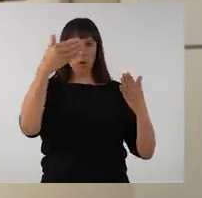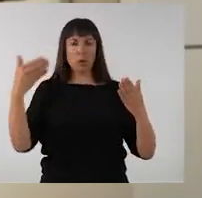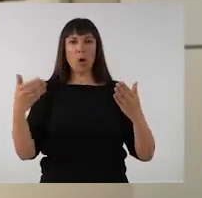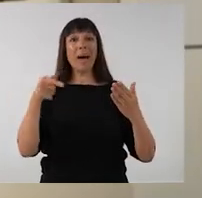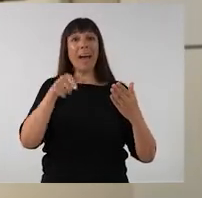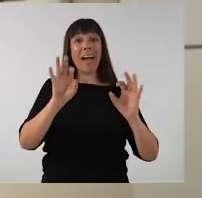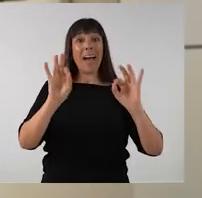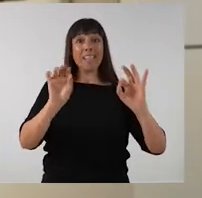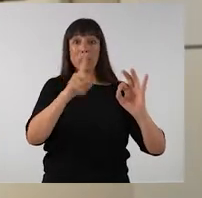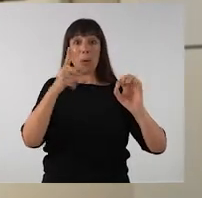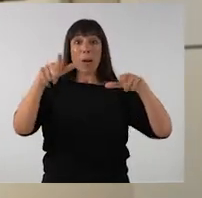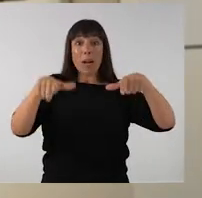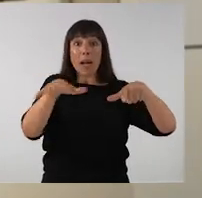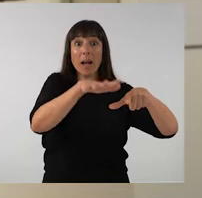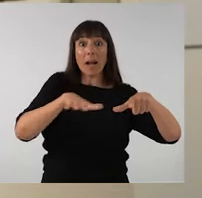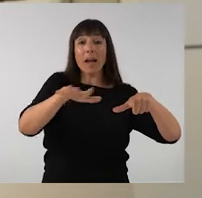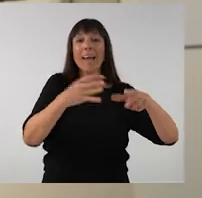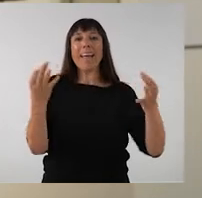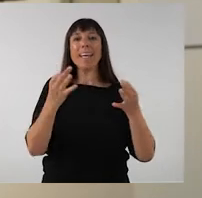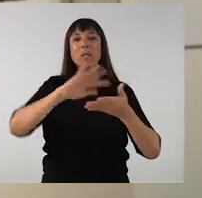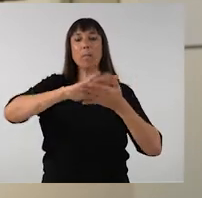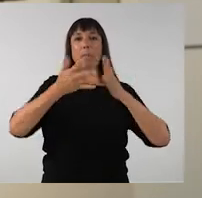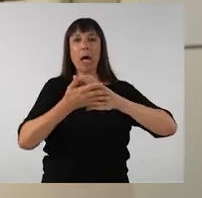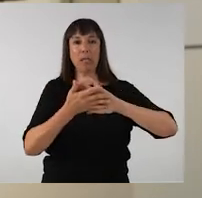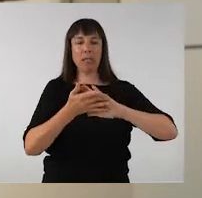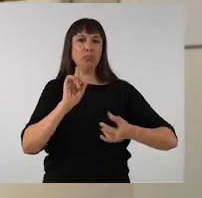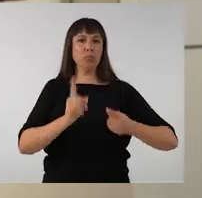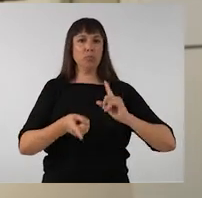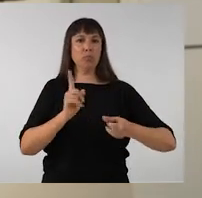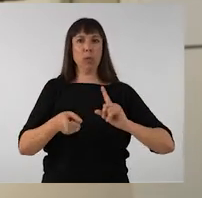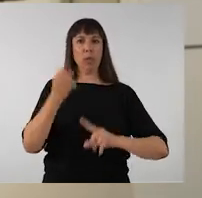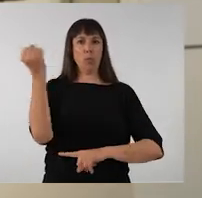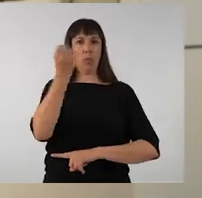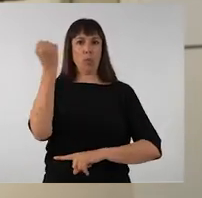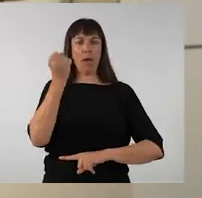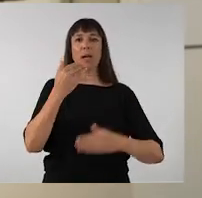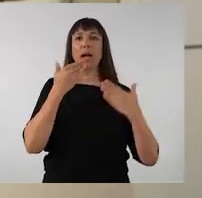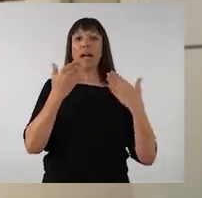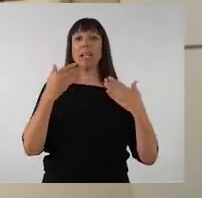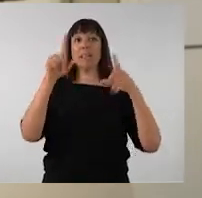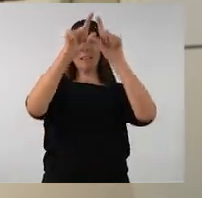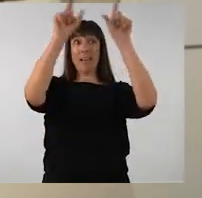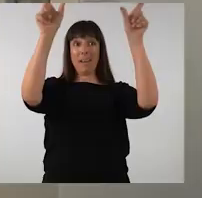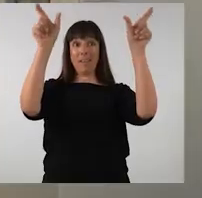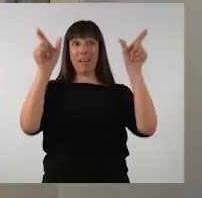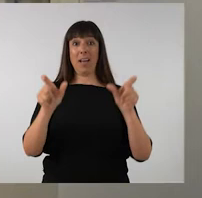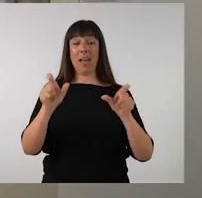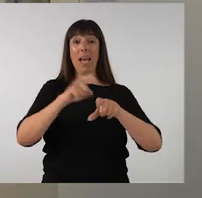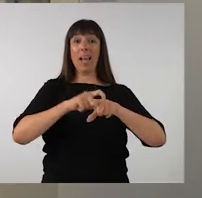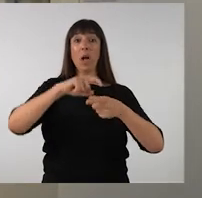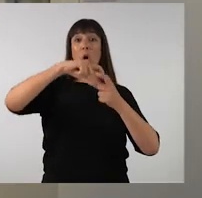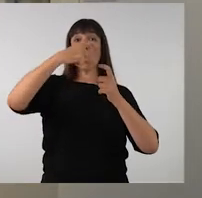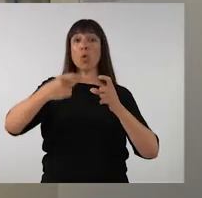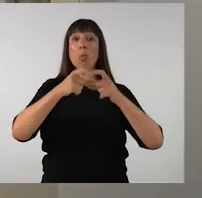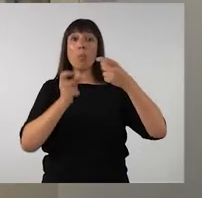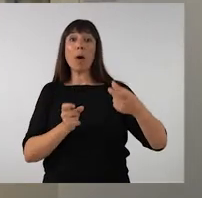itinerància, que és el de les mans, el domini i el poder. A partir d'aquest reteular